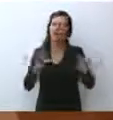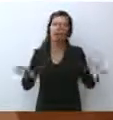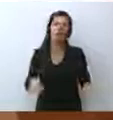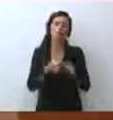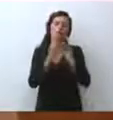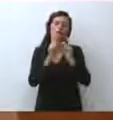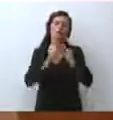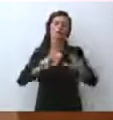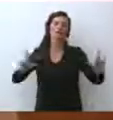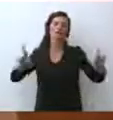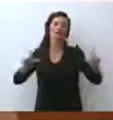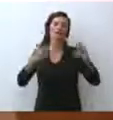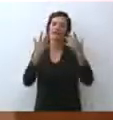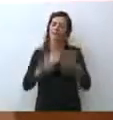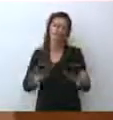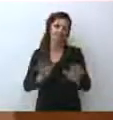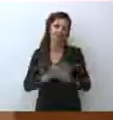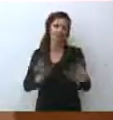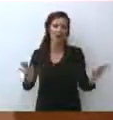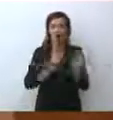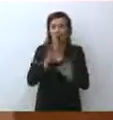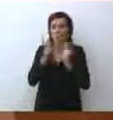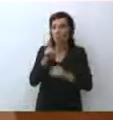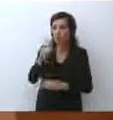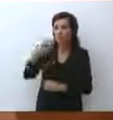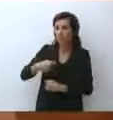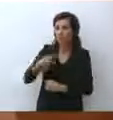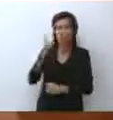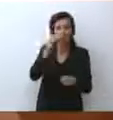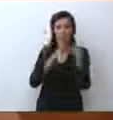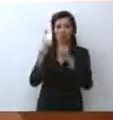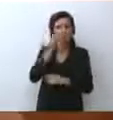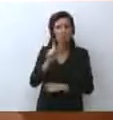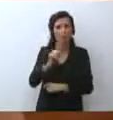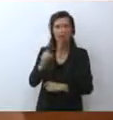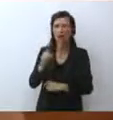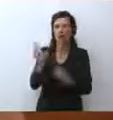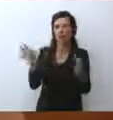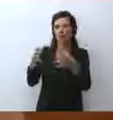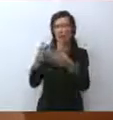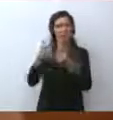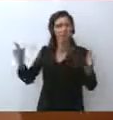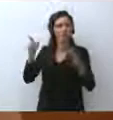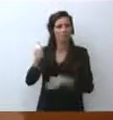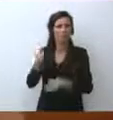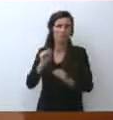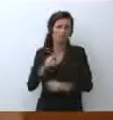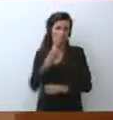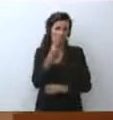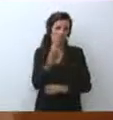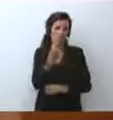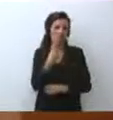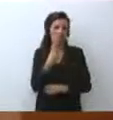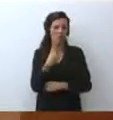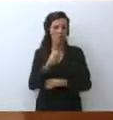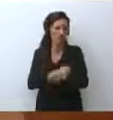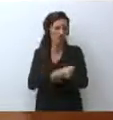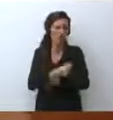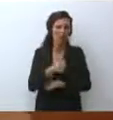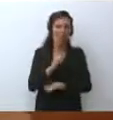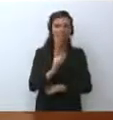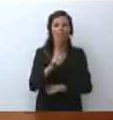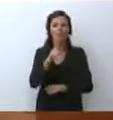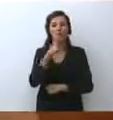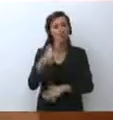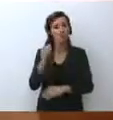volevo chiederle, lei non è preoccupato davvero della tenuta della sua maggioranza? Glielo dico un po' volgarmente. Non è che ha cominciato a pensare al Quirinale fra sei